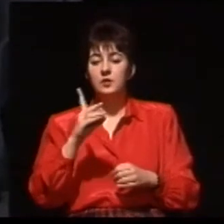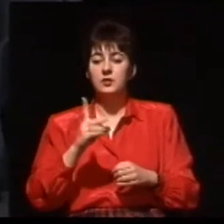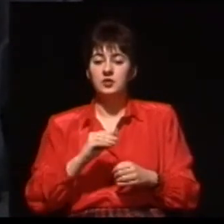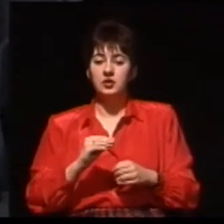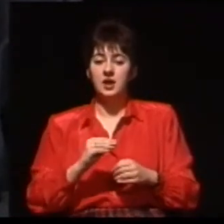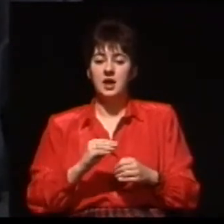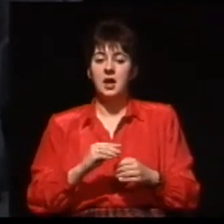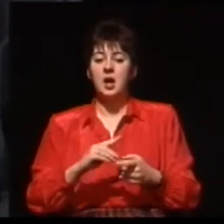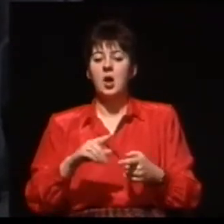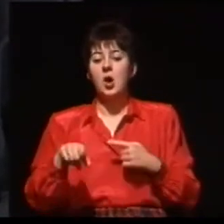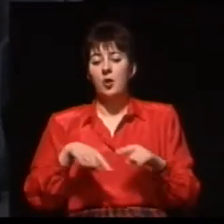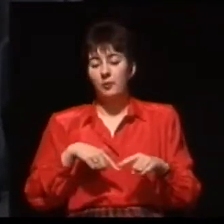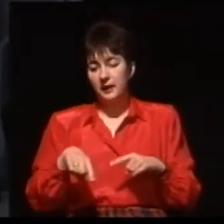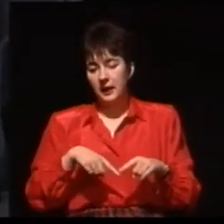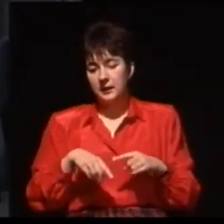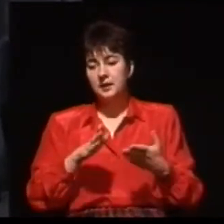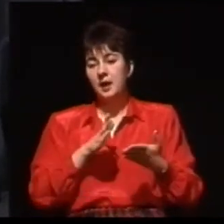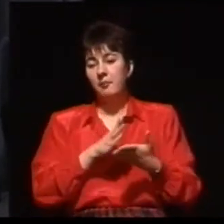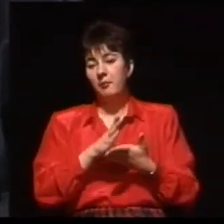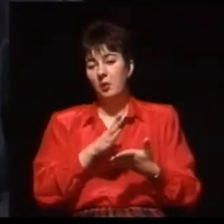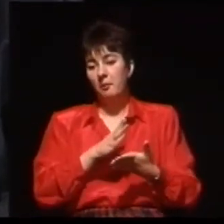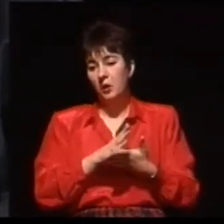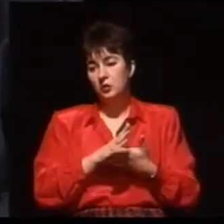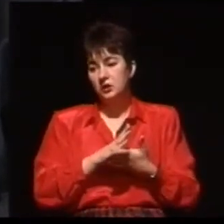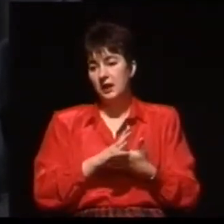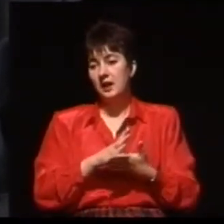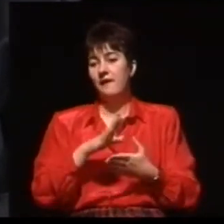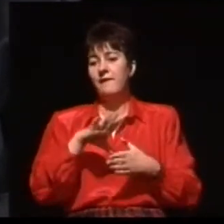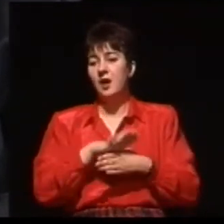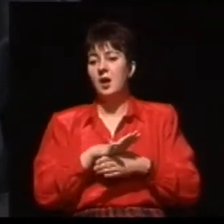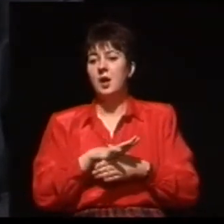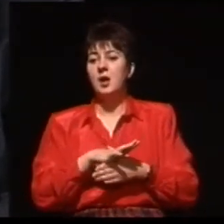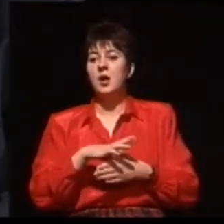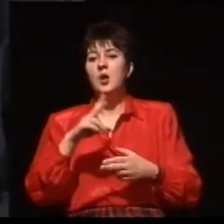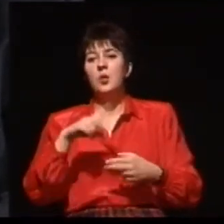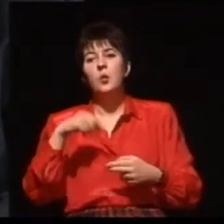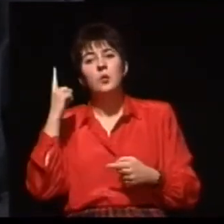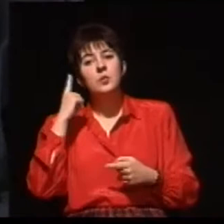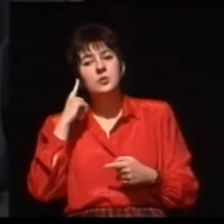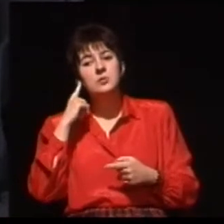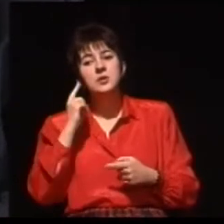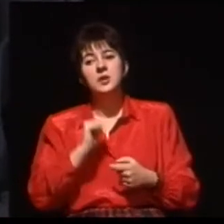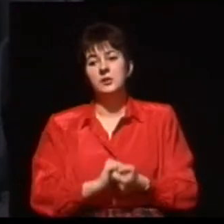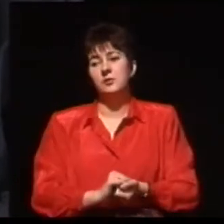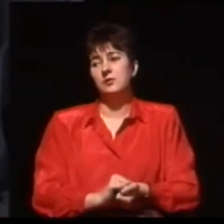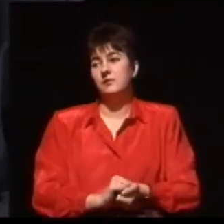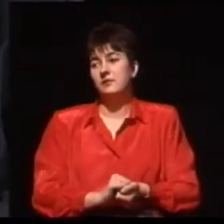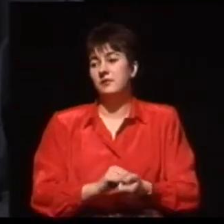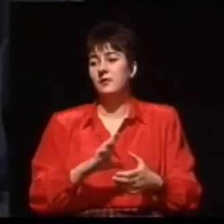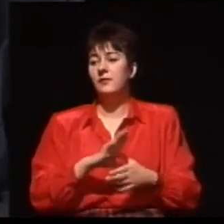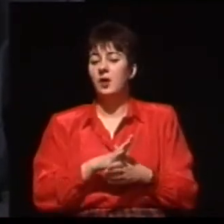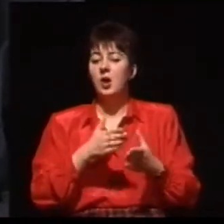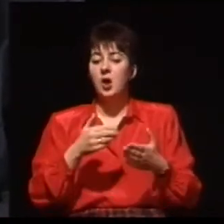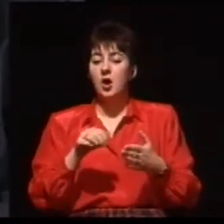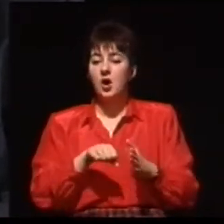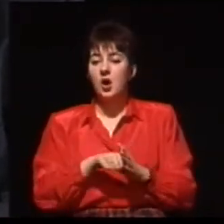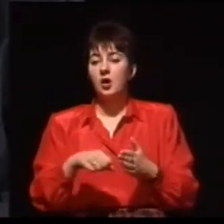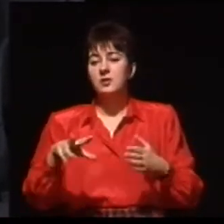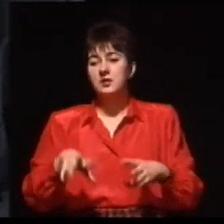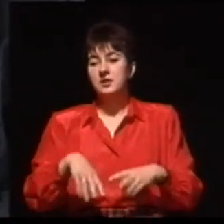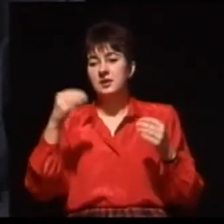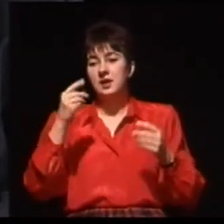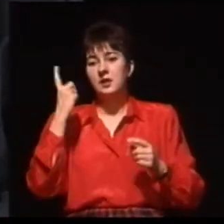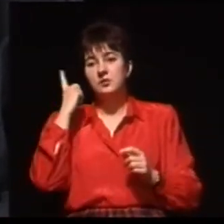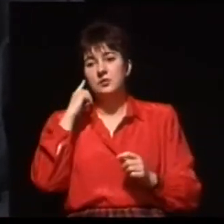wskazaniu czy zakwalifikowaniu pani mamy do operacji. Po tym badaniu z całą pewnością